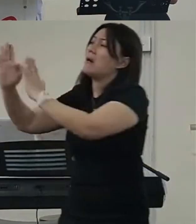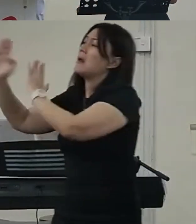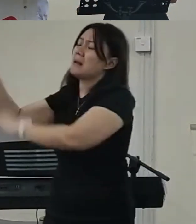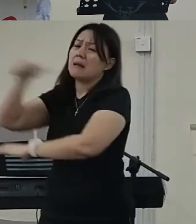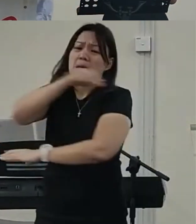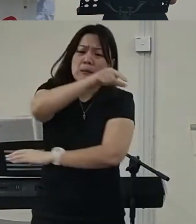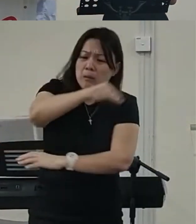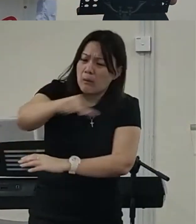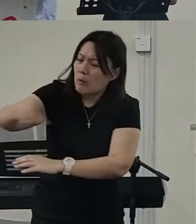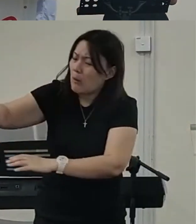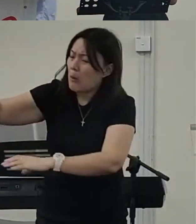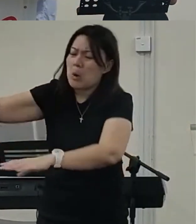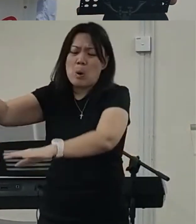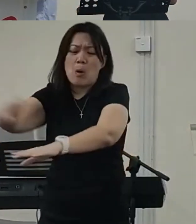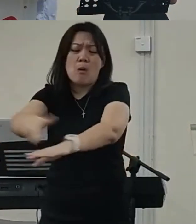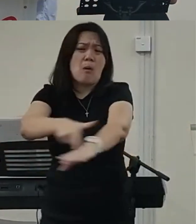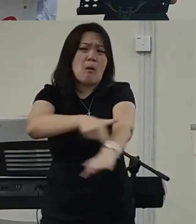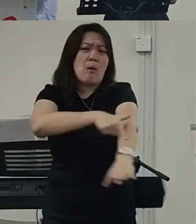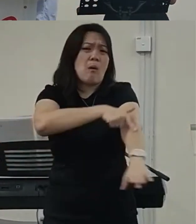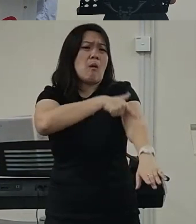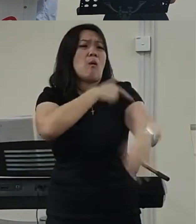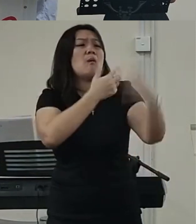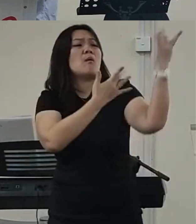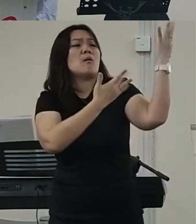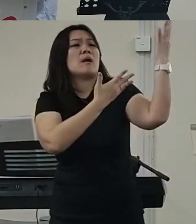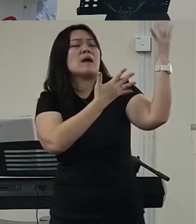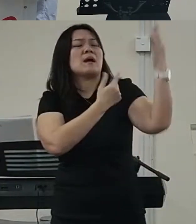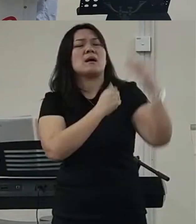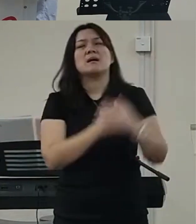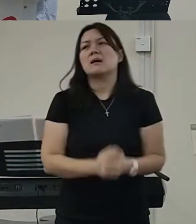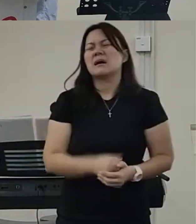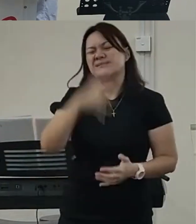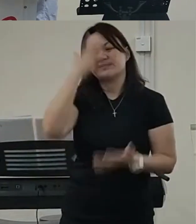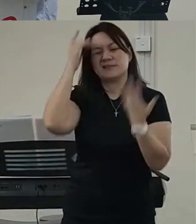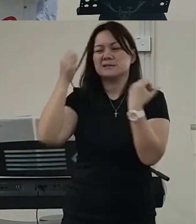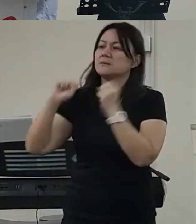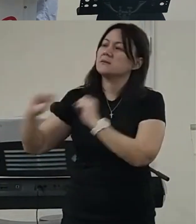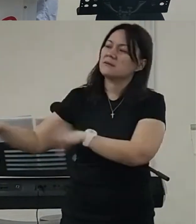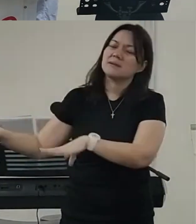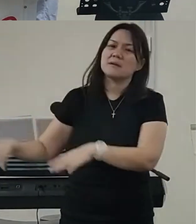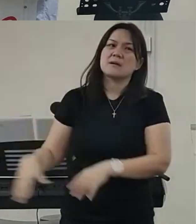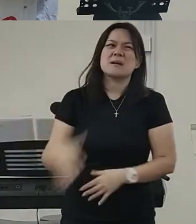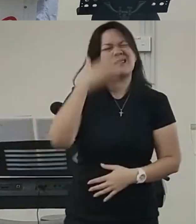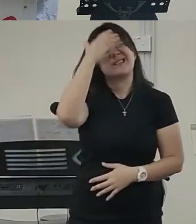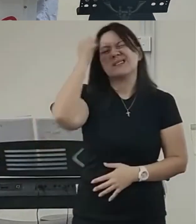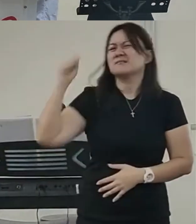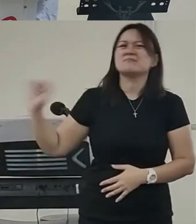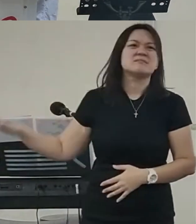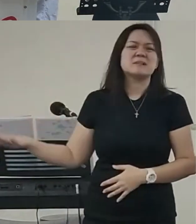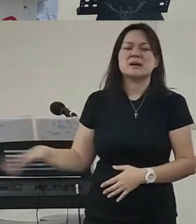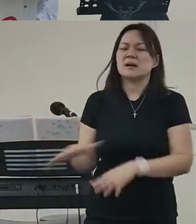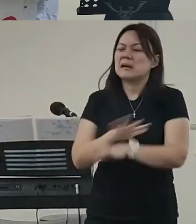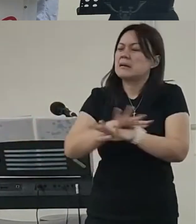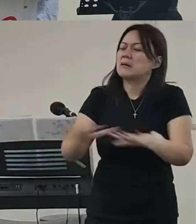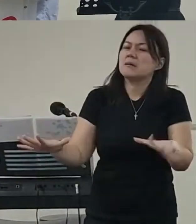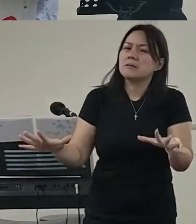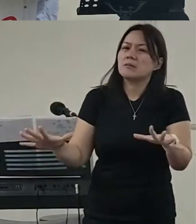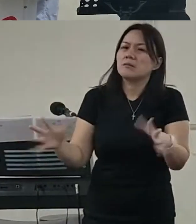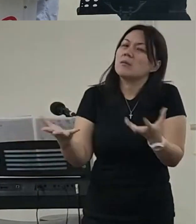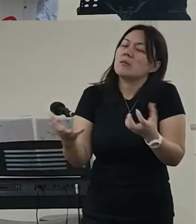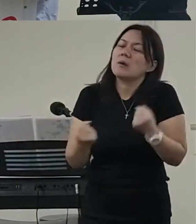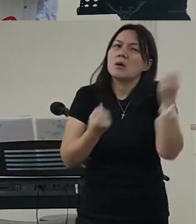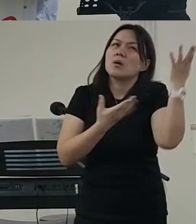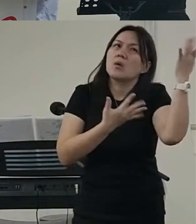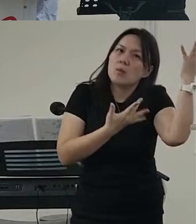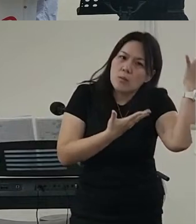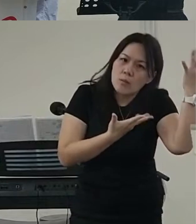所以当我们到这一个餐馆的时候呢那么呢 里面呢 就坐满了人所以那个要等待的